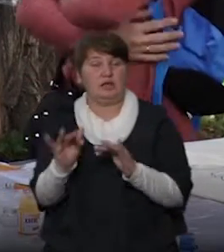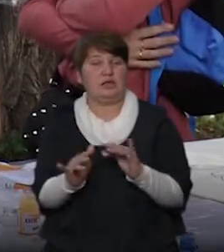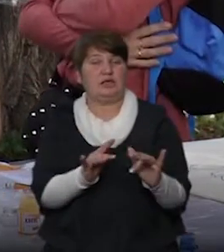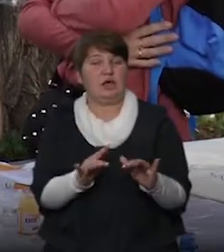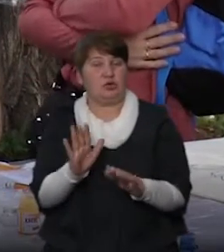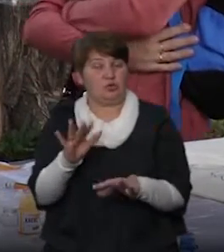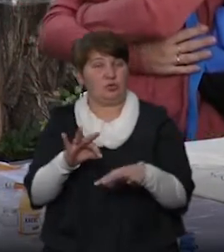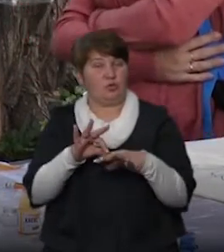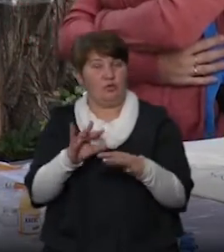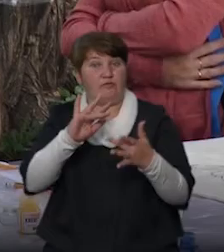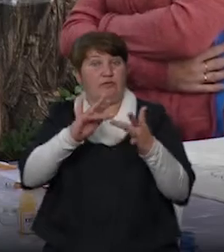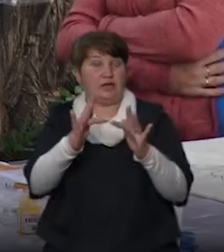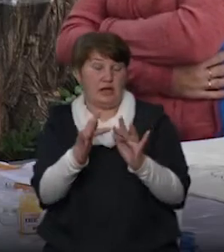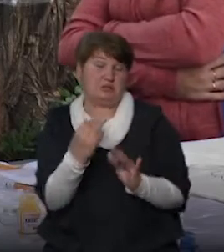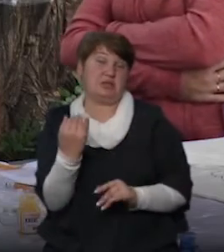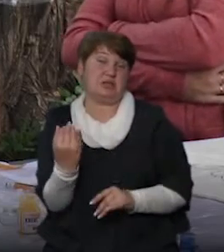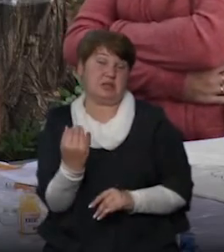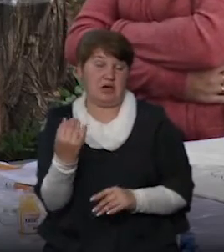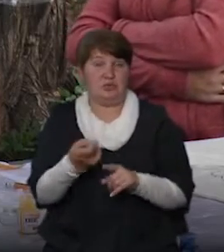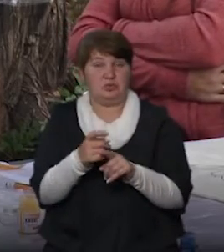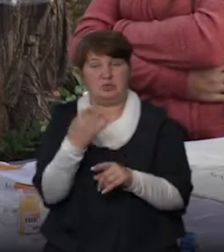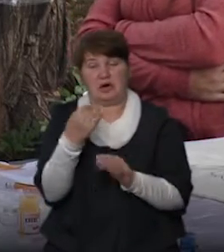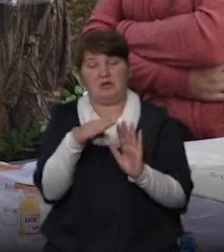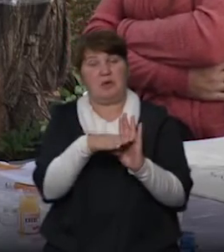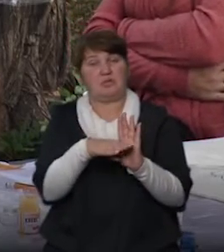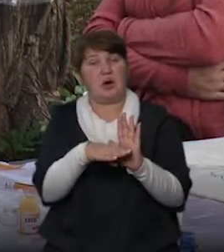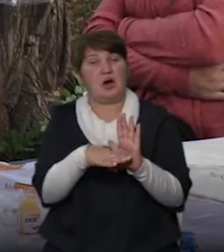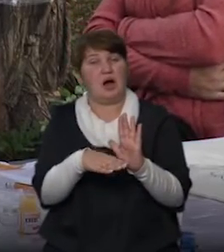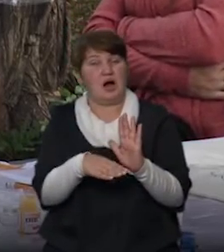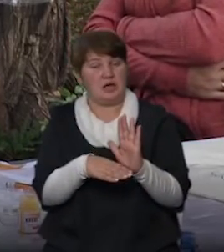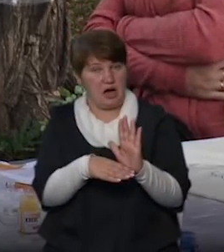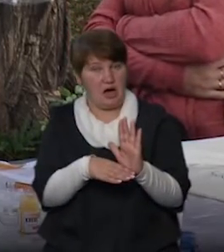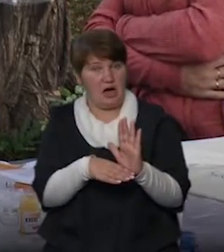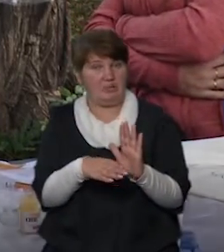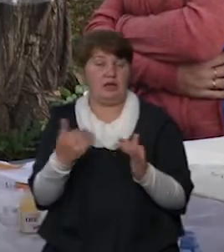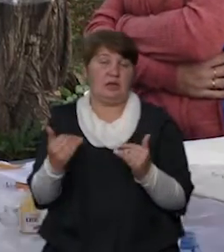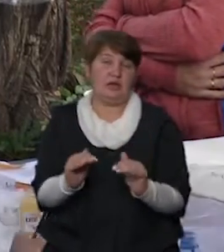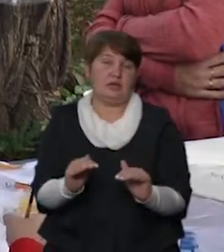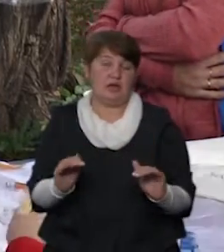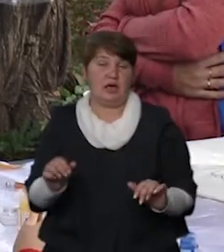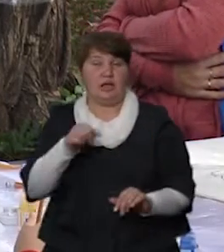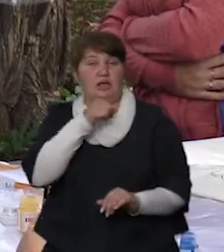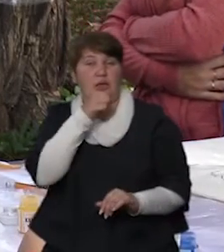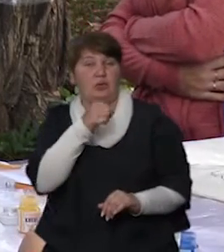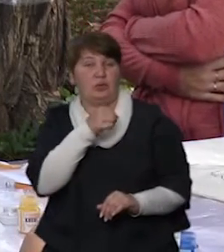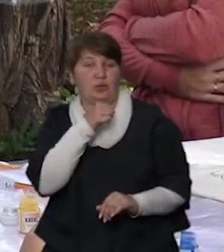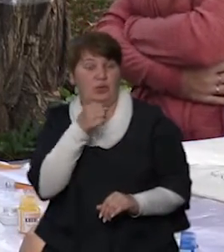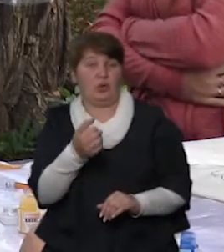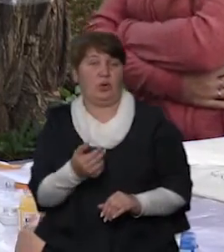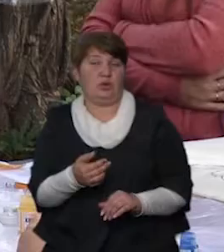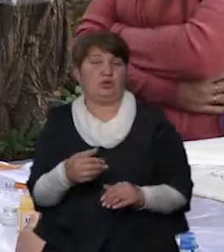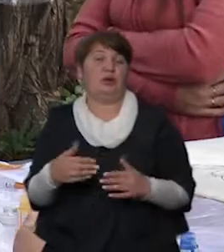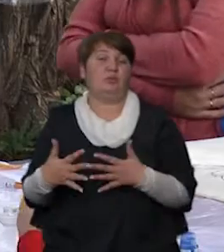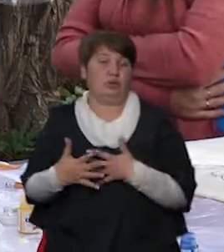Зокрема, зацікавились, тому що дуже цікава програма, зокрема, для дітей, для дорослих. Події дуже насищені, любимо,